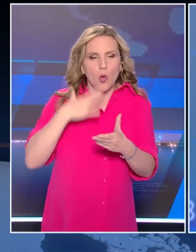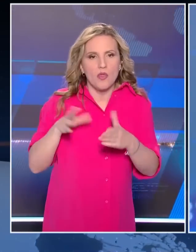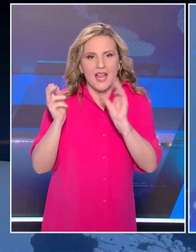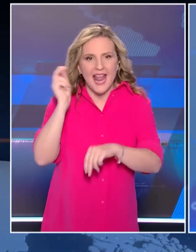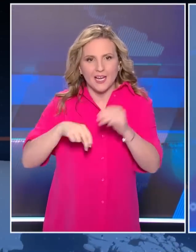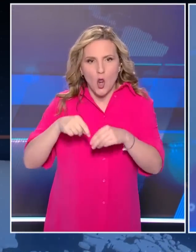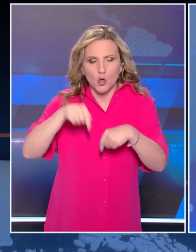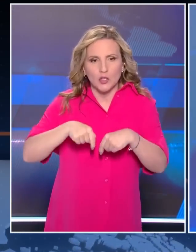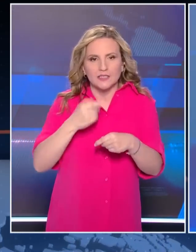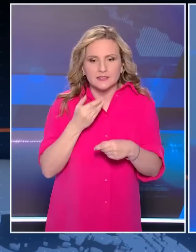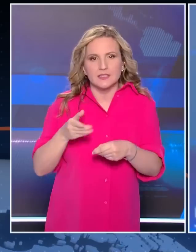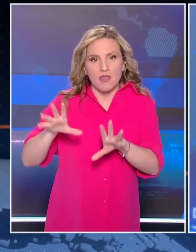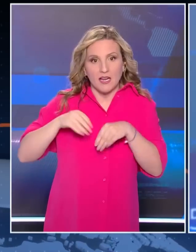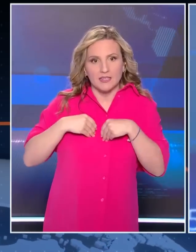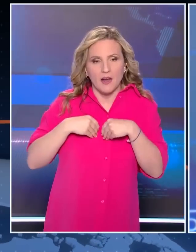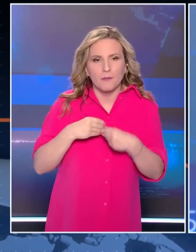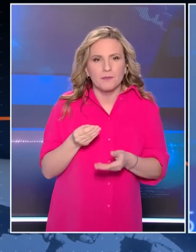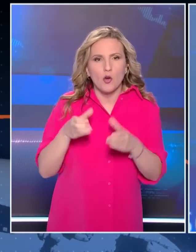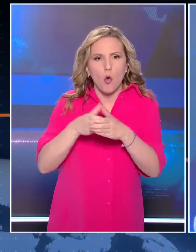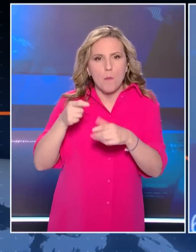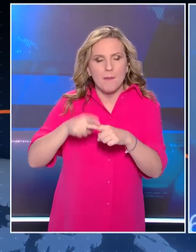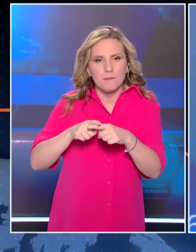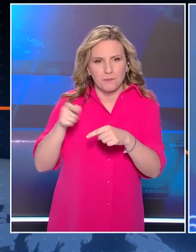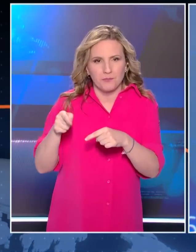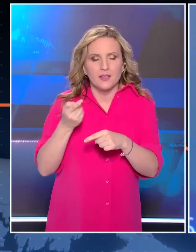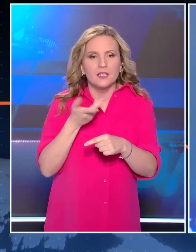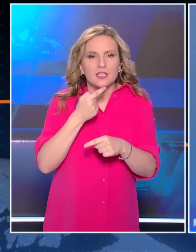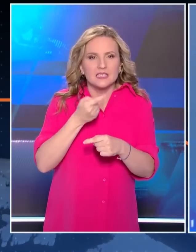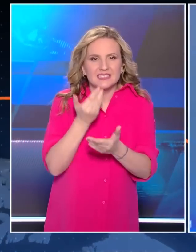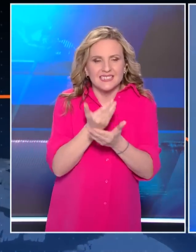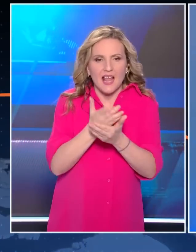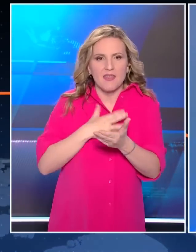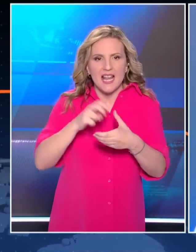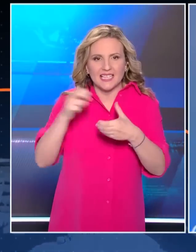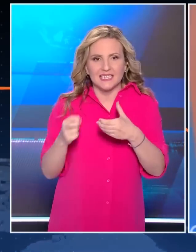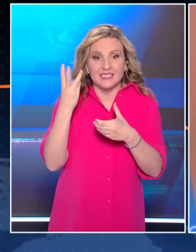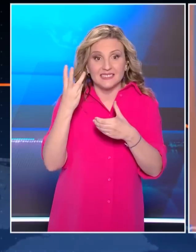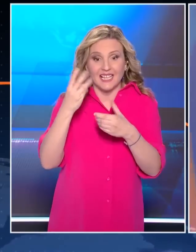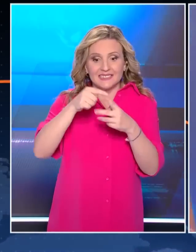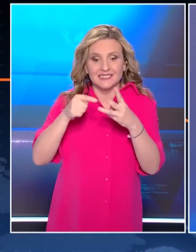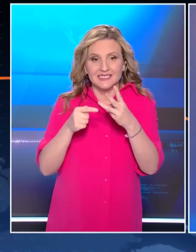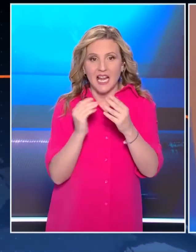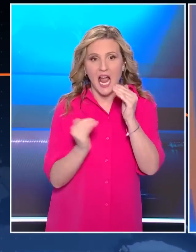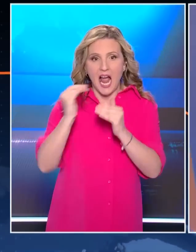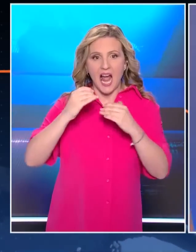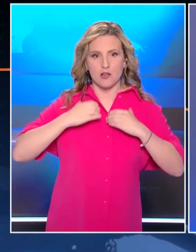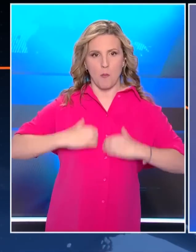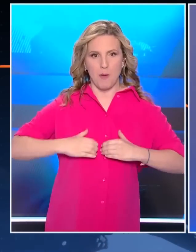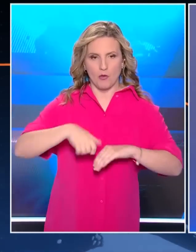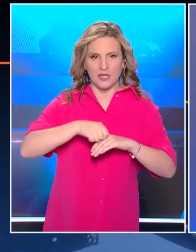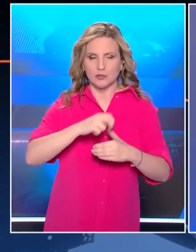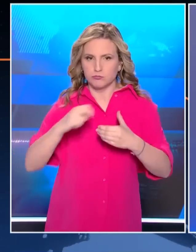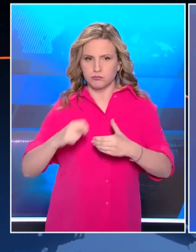Πάγος στις 2 Μαΐου. Το κόμμα του προφλακισμένου πρώην Χρυσαυγήτη ζήτησε την εξαίρεση τριών αεροπαγητών δικαστών από τη